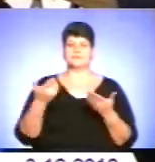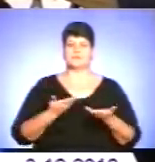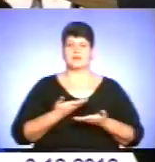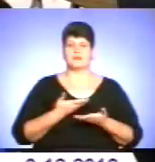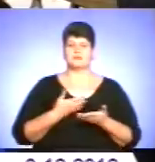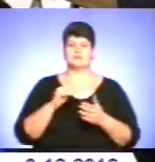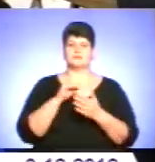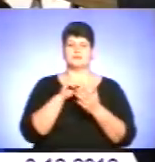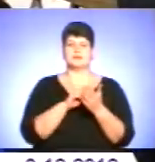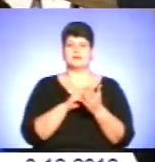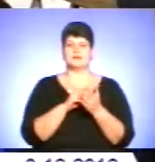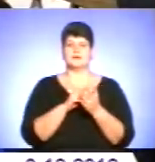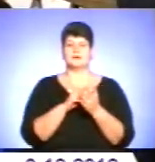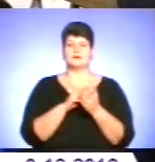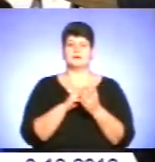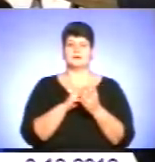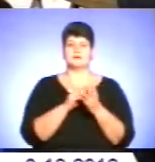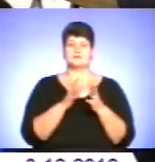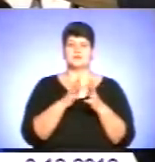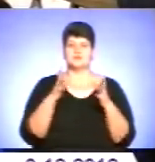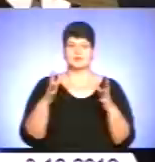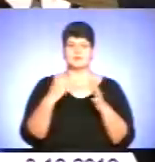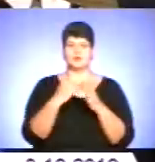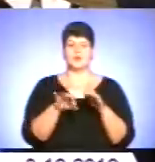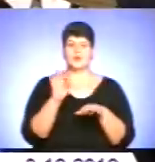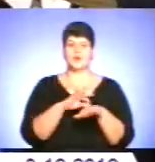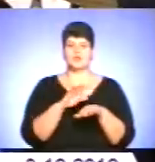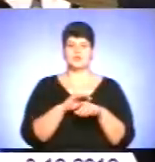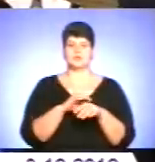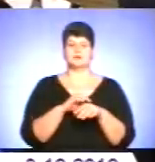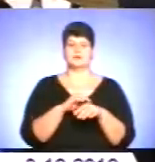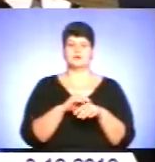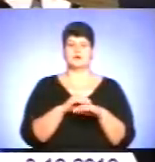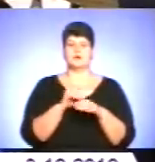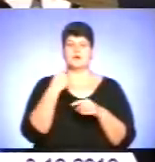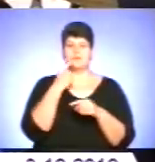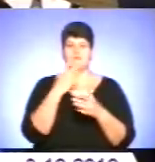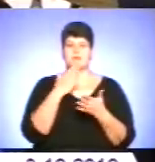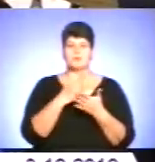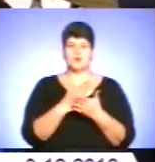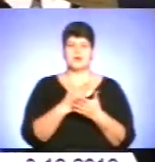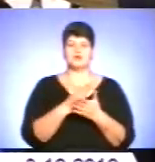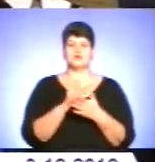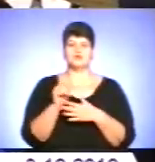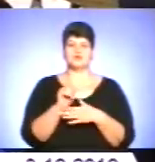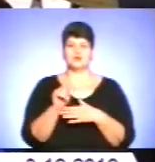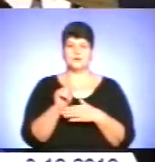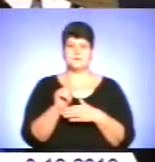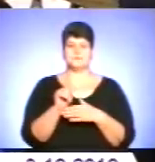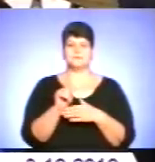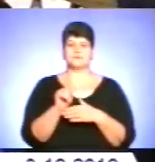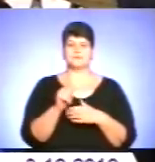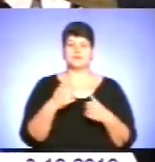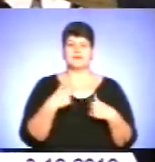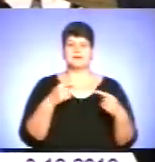показник зміни структури хронічних захворювань. Мова йде про те, щоб на